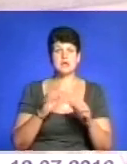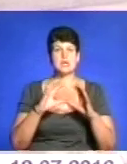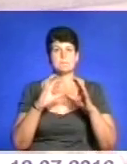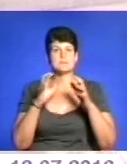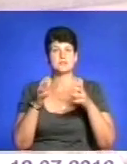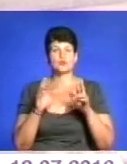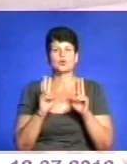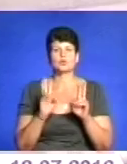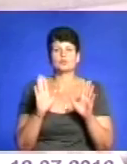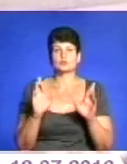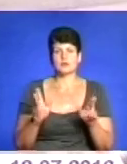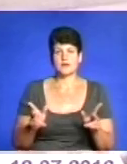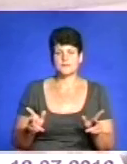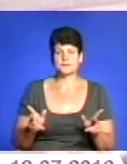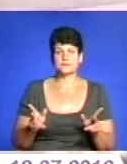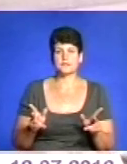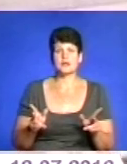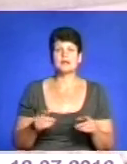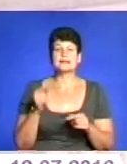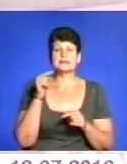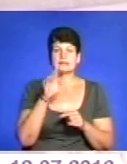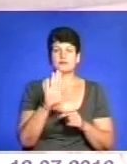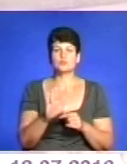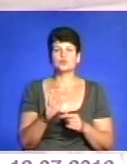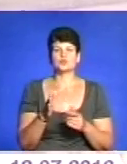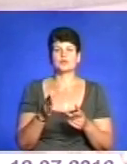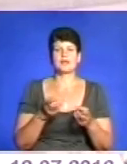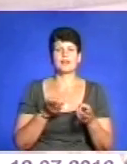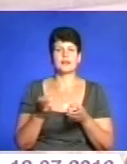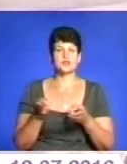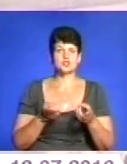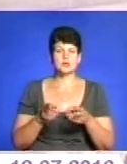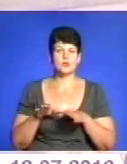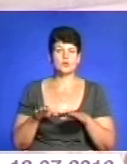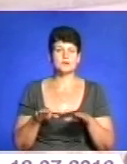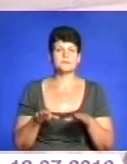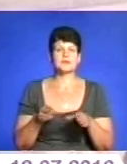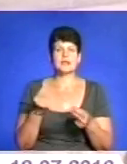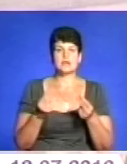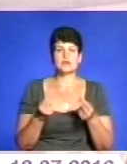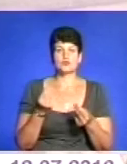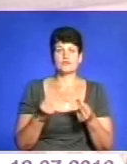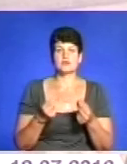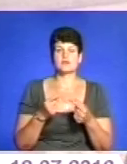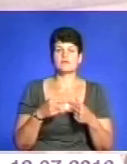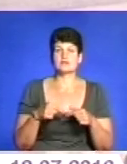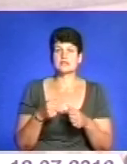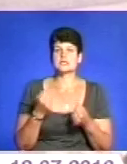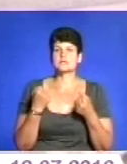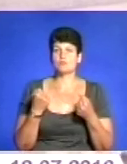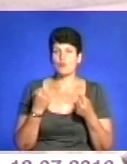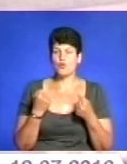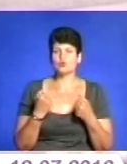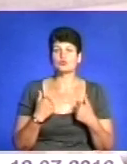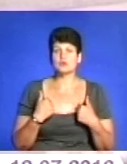попаде і як це саме. Особливо там буде підтягнутися лижні гонки, ну і грові види спорту і все. Я